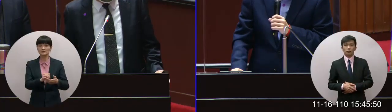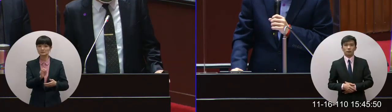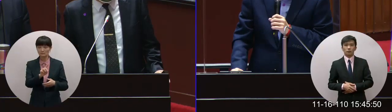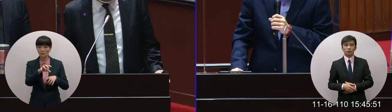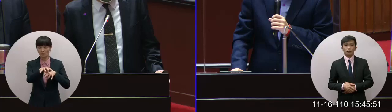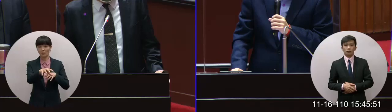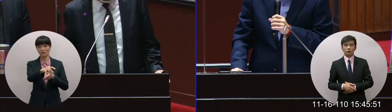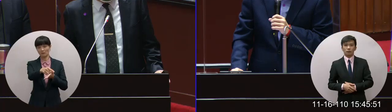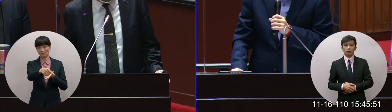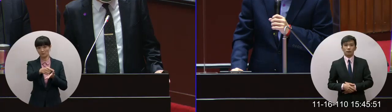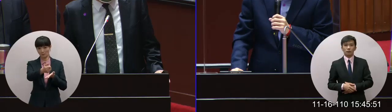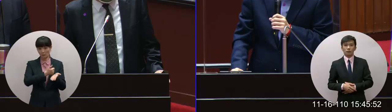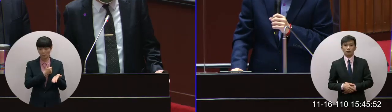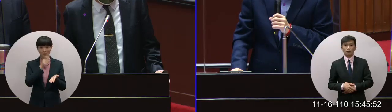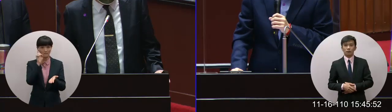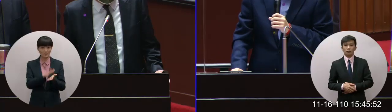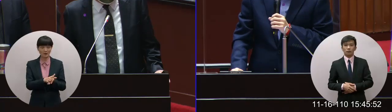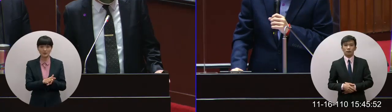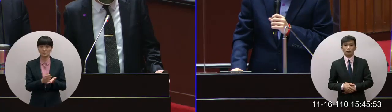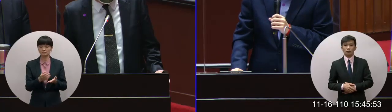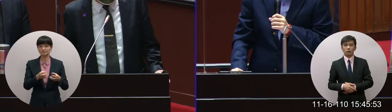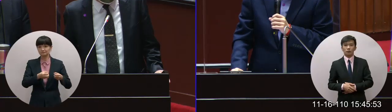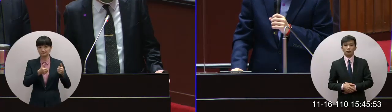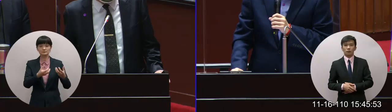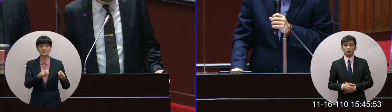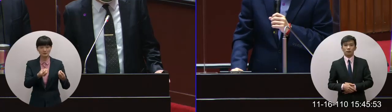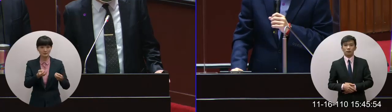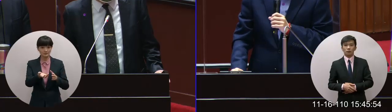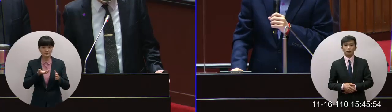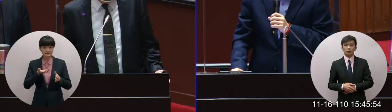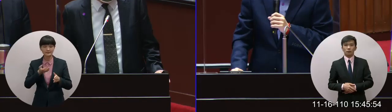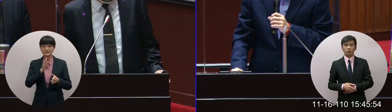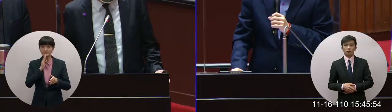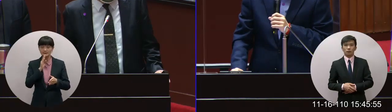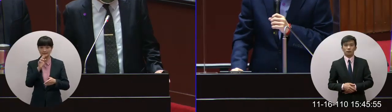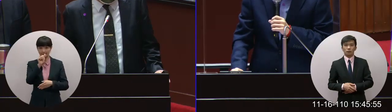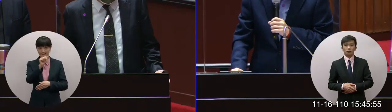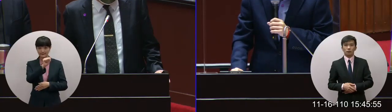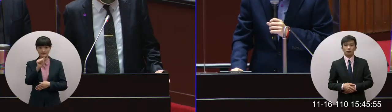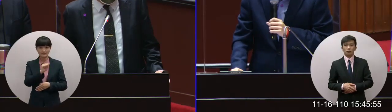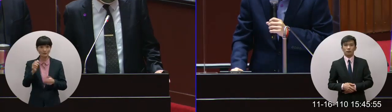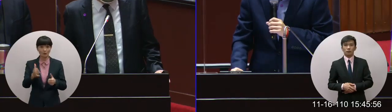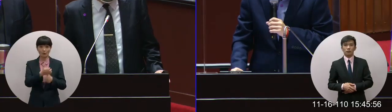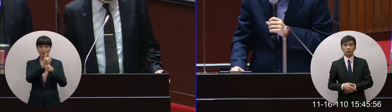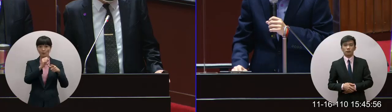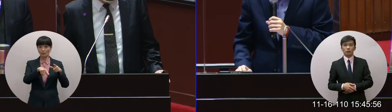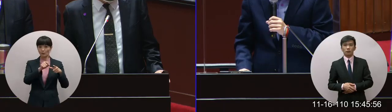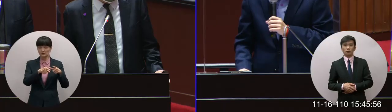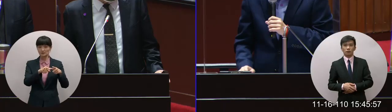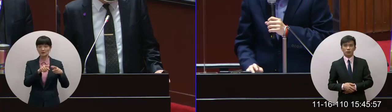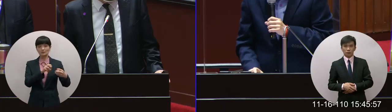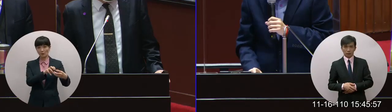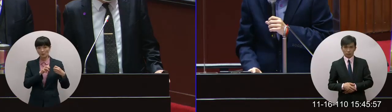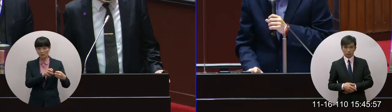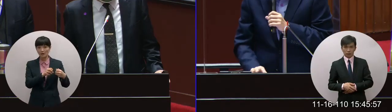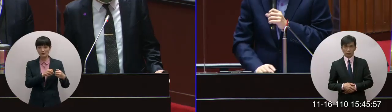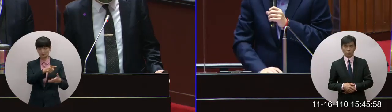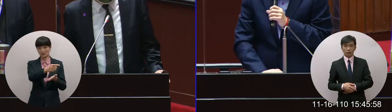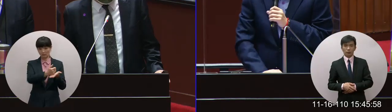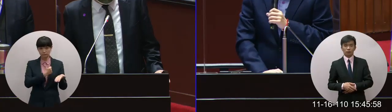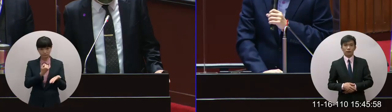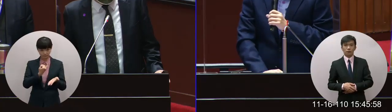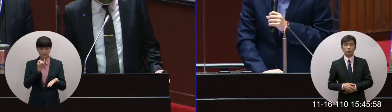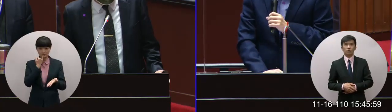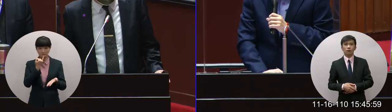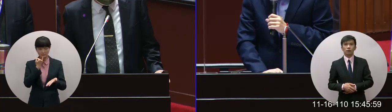地原送因為基本上我們都是跟AZ的總公司這往來只要是總公司出的貨我們都認那來